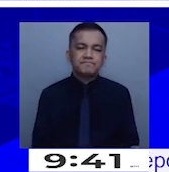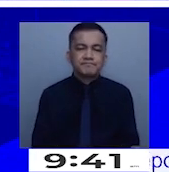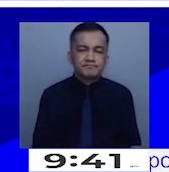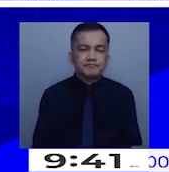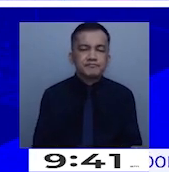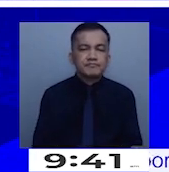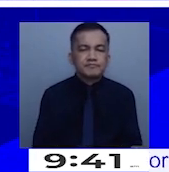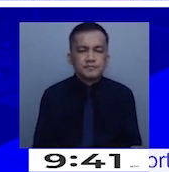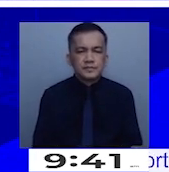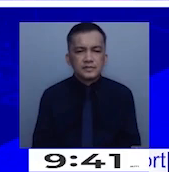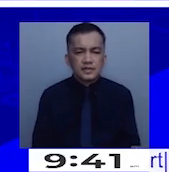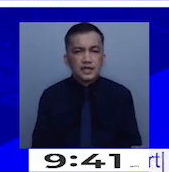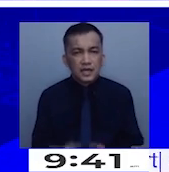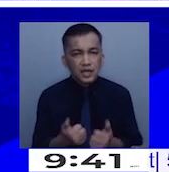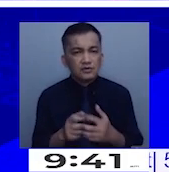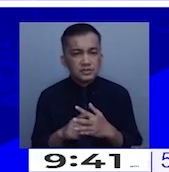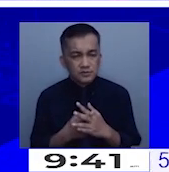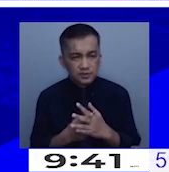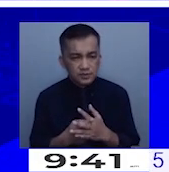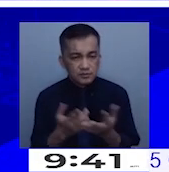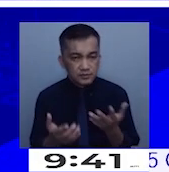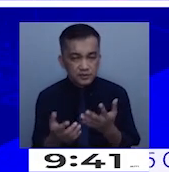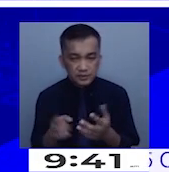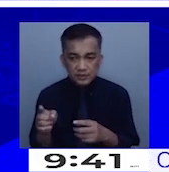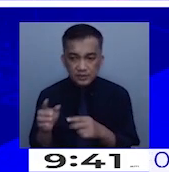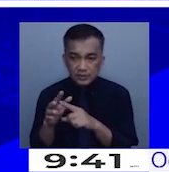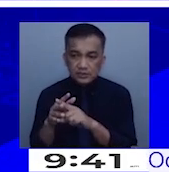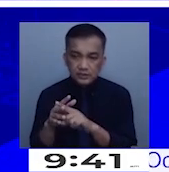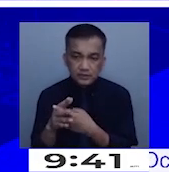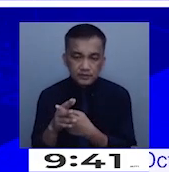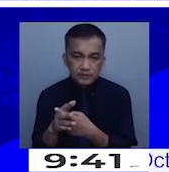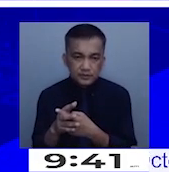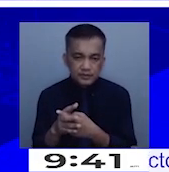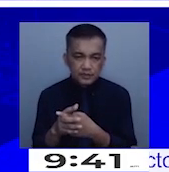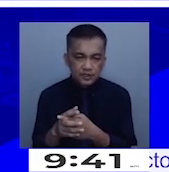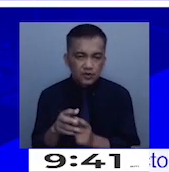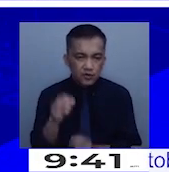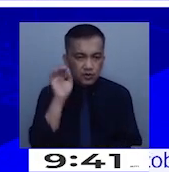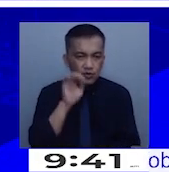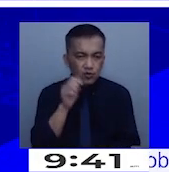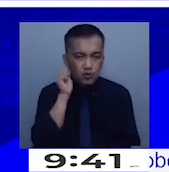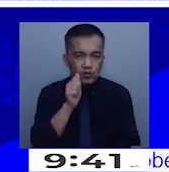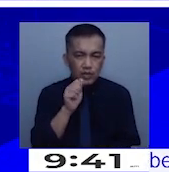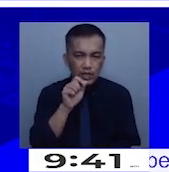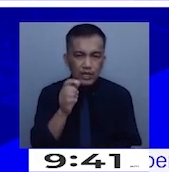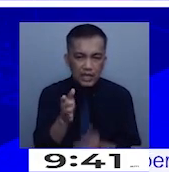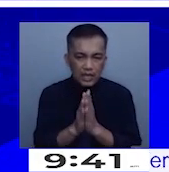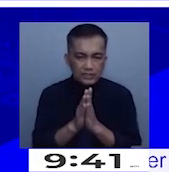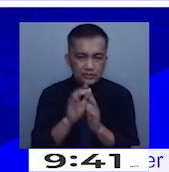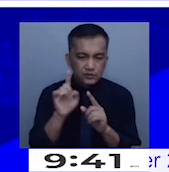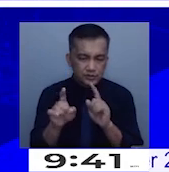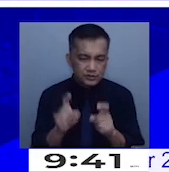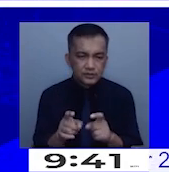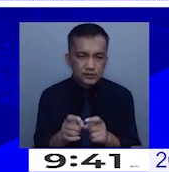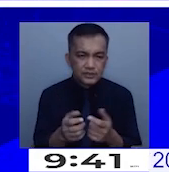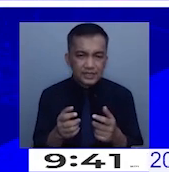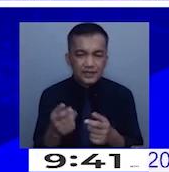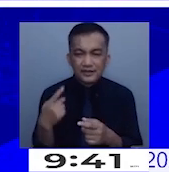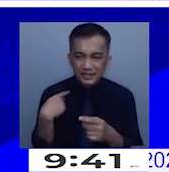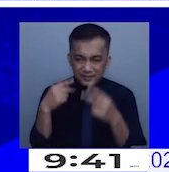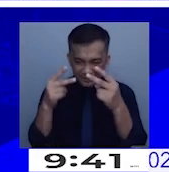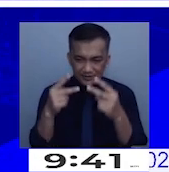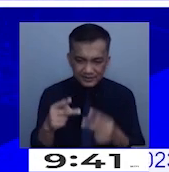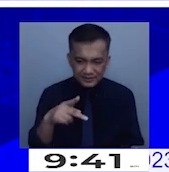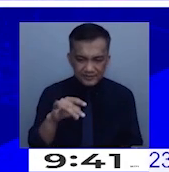Paano natin simulan? Siguro simulan natin doon sa mga frequently asked questions. At ito ay nasa website ng